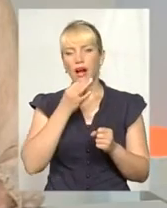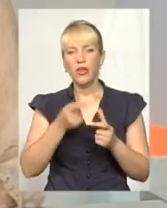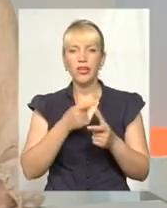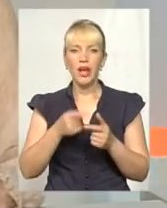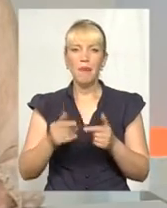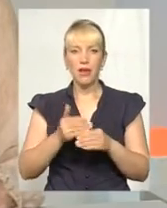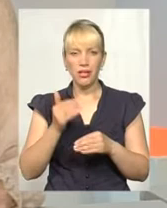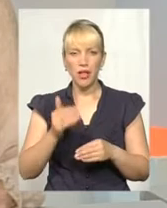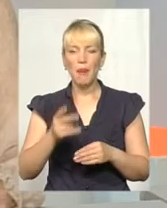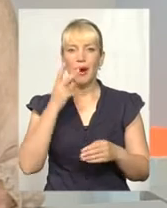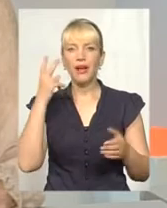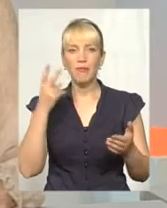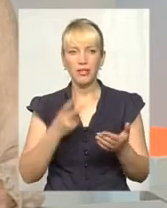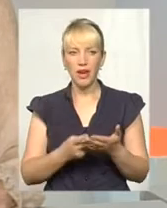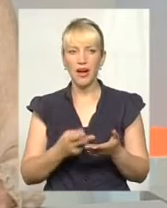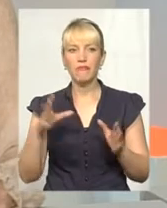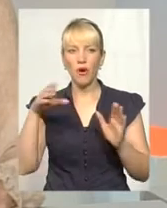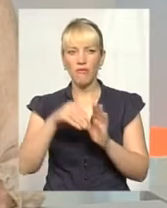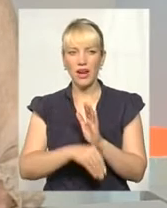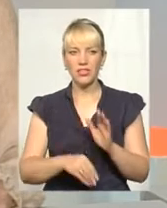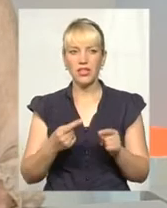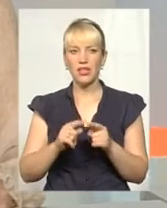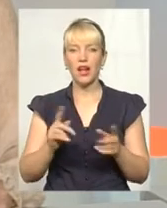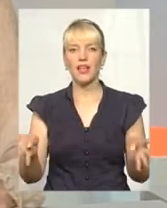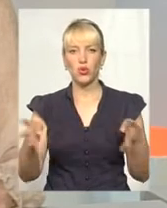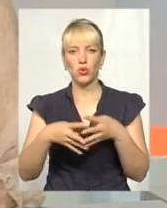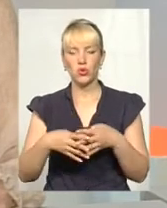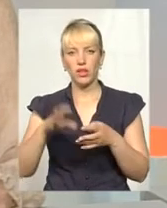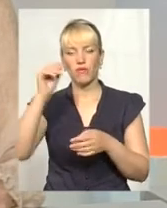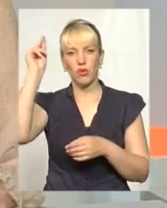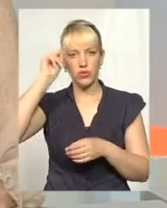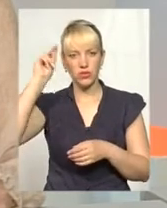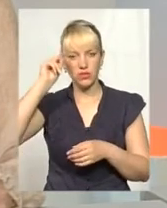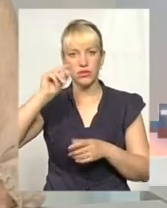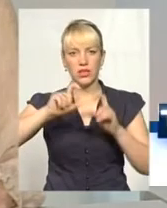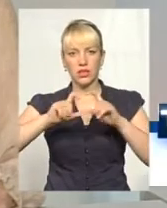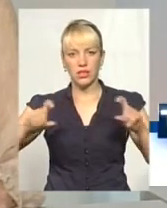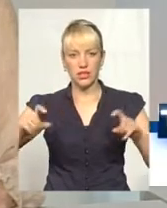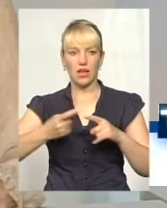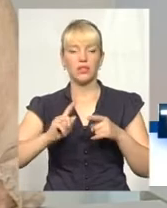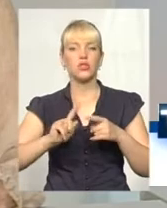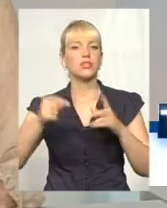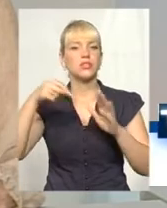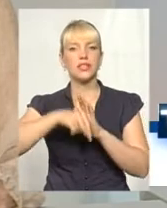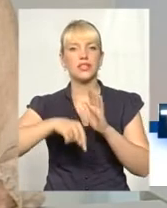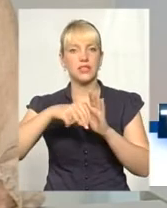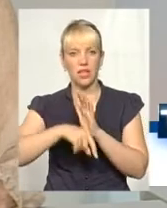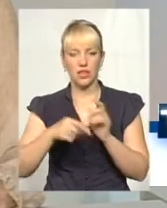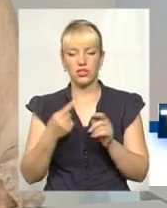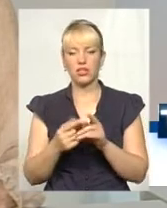буде прийняти, передбачає впровадження, яке вже казав, інклюзії в усіх навчальних закладах. Що це означає буквально, аби батьки,